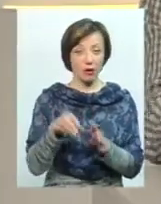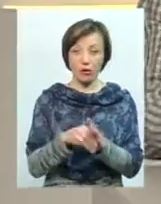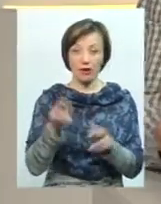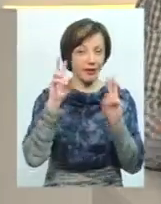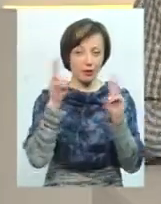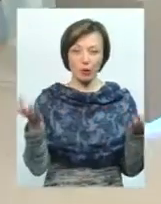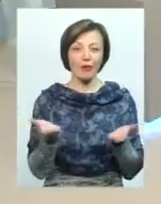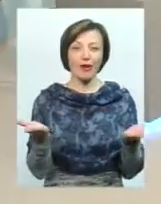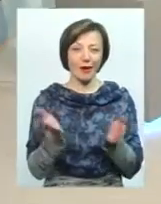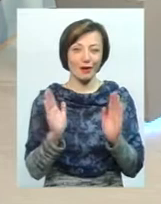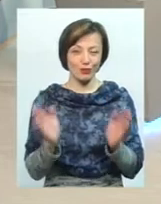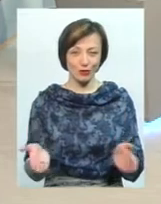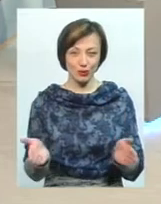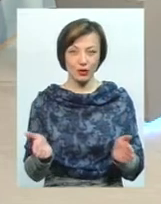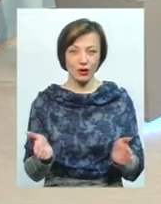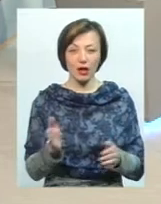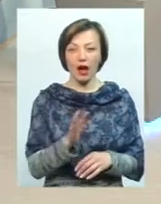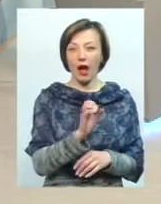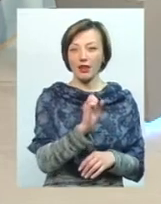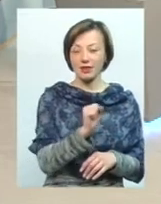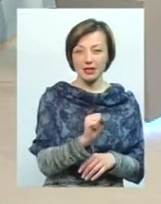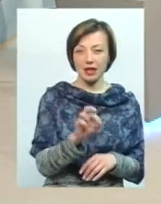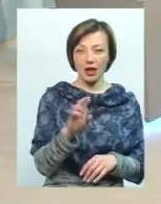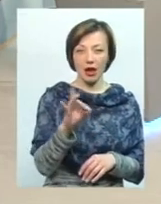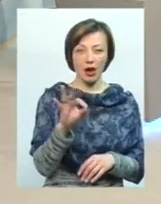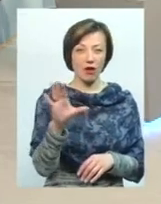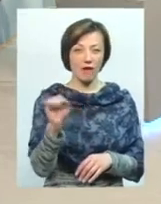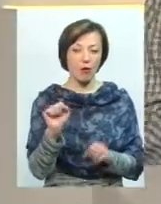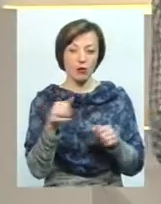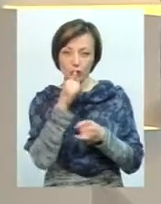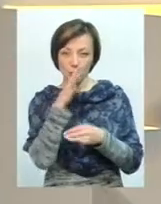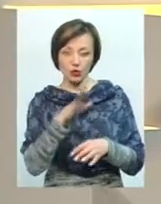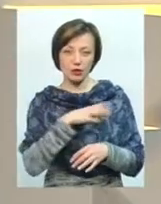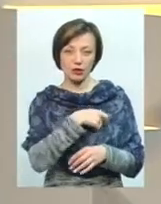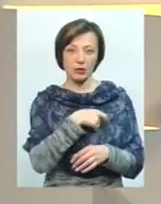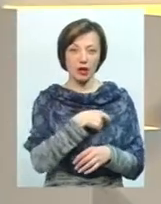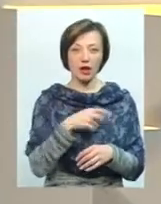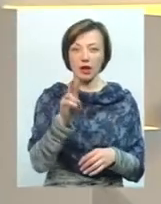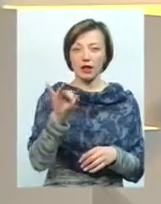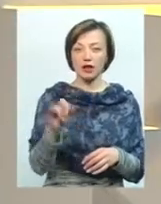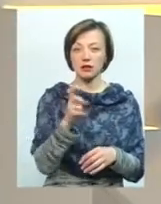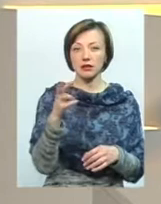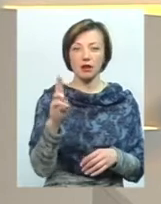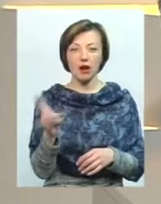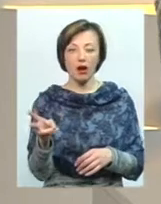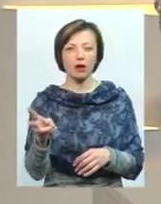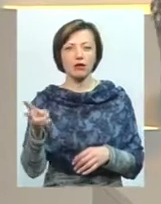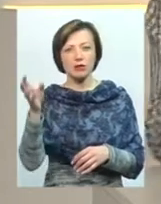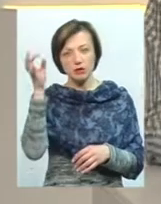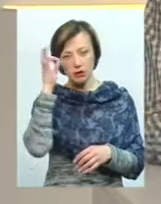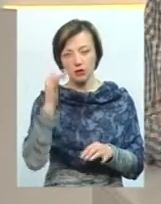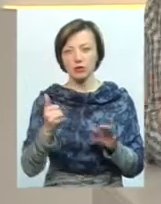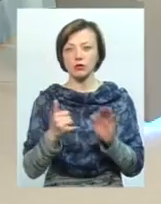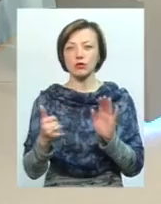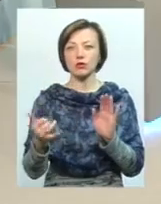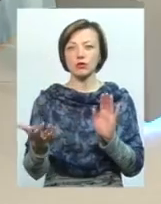невідомо, які будуть підшити. Анастасія Ярова може не стати депутатом, тому що всі згадають, який був Олександр Кізляр хороший, він нам там вставляв... вона нічого там,